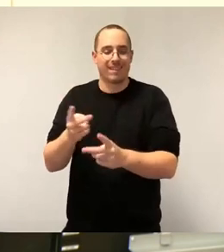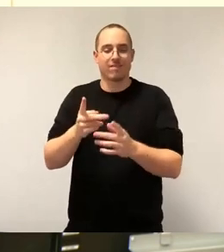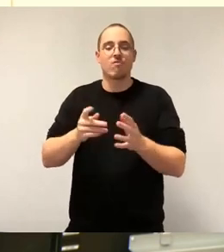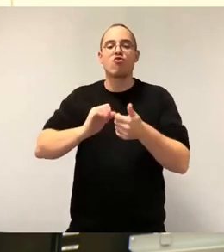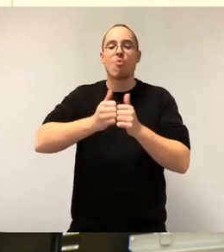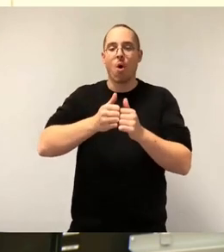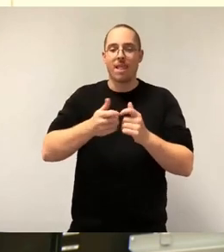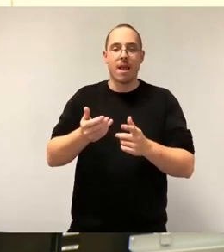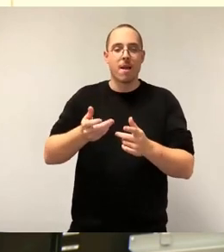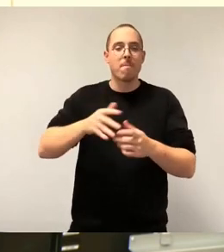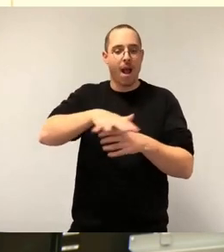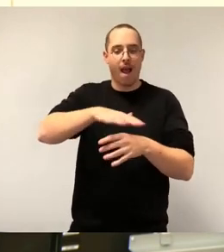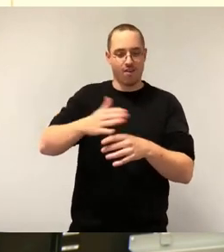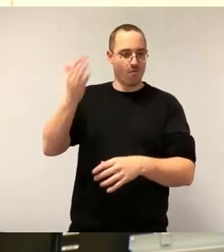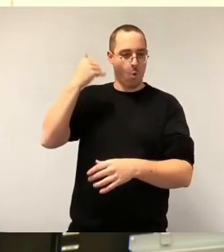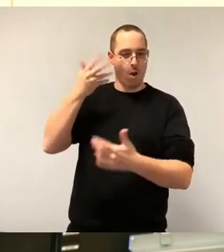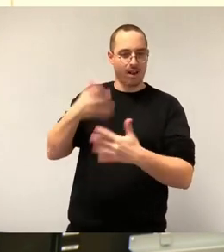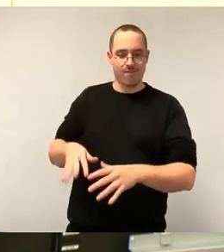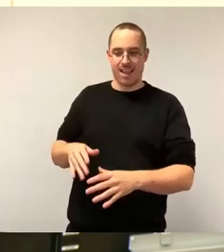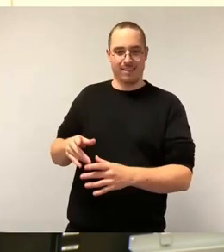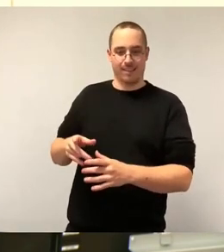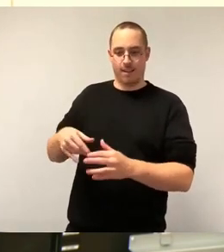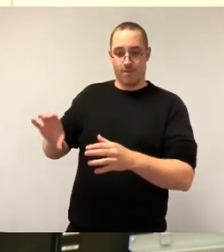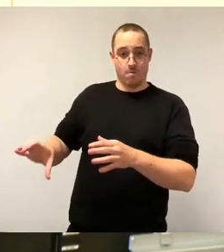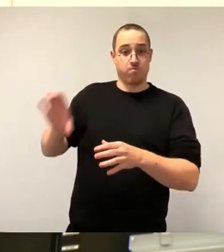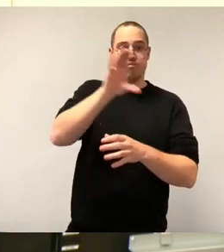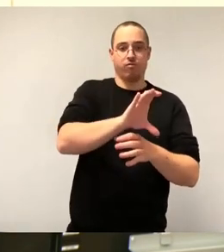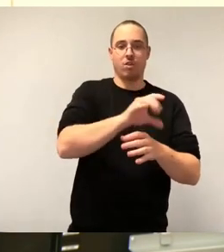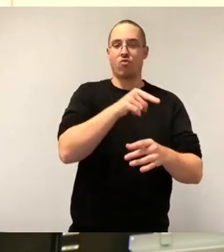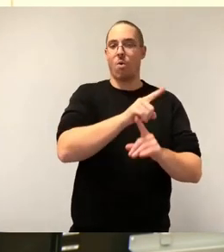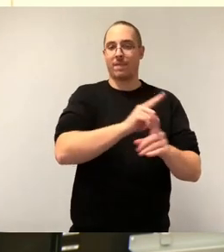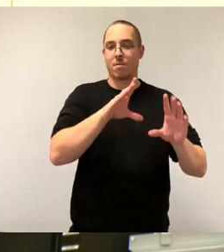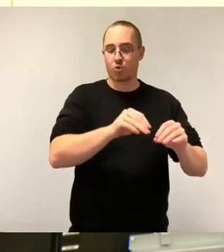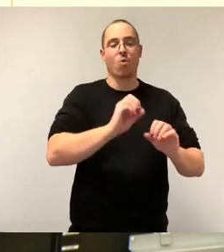glaube, das ist eindeutig. Da bitten wir Sie um Zustimmung zu unserem Änderungsantrag.